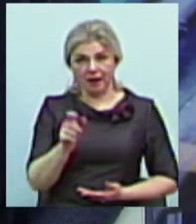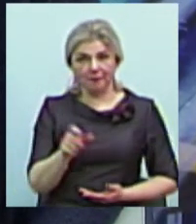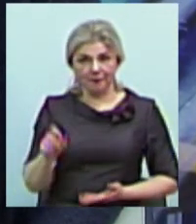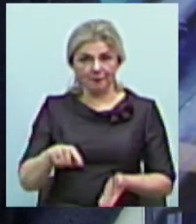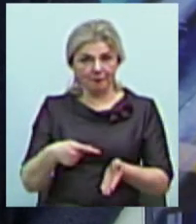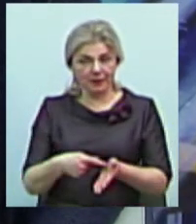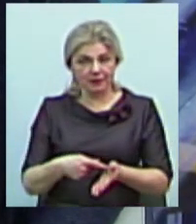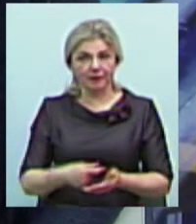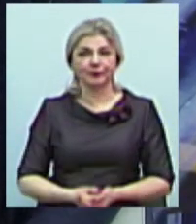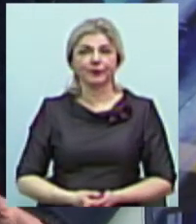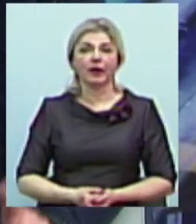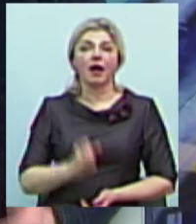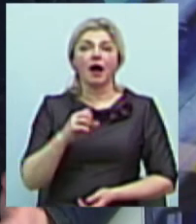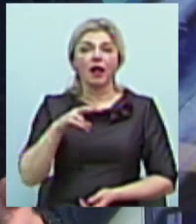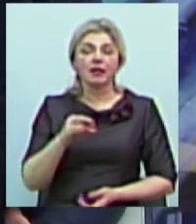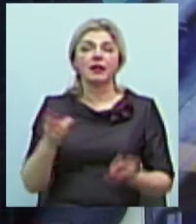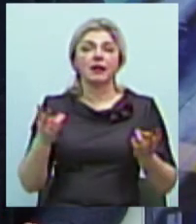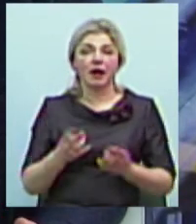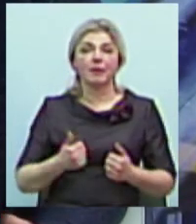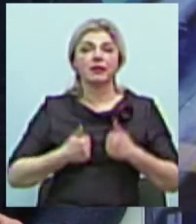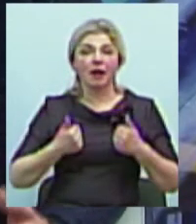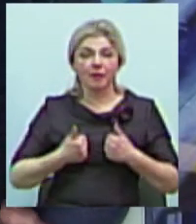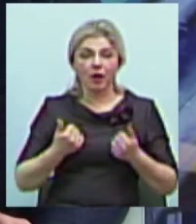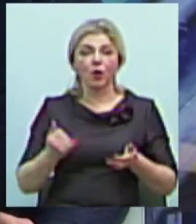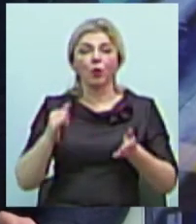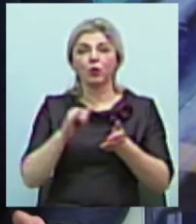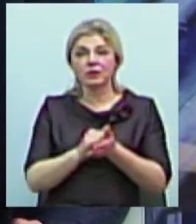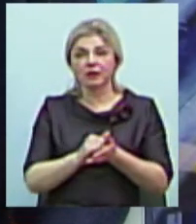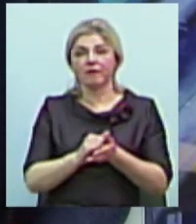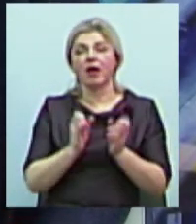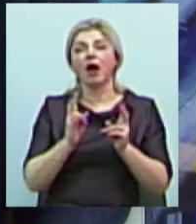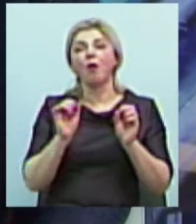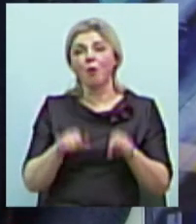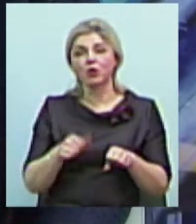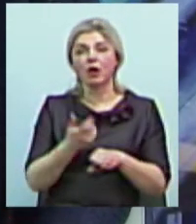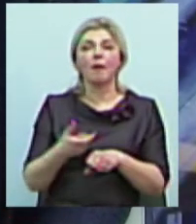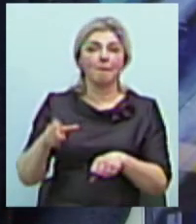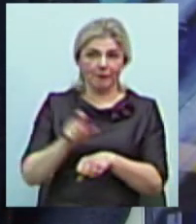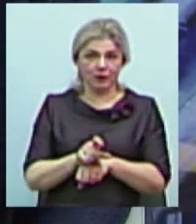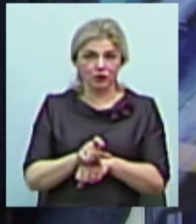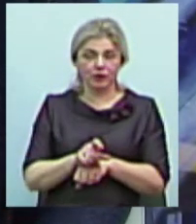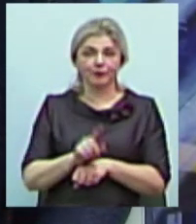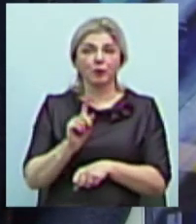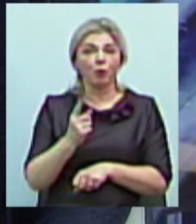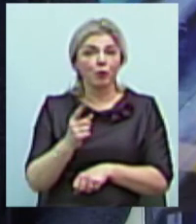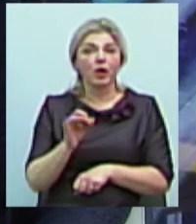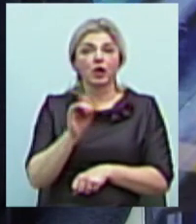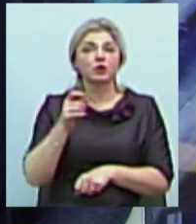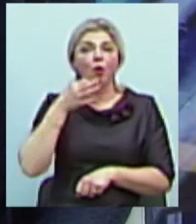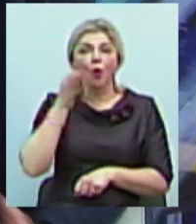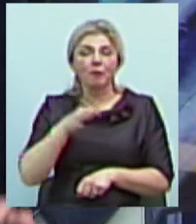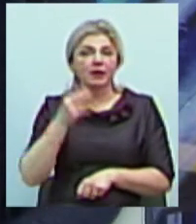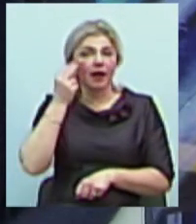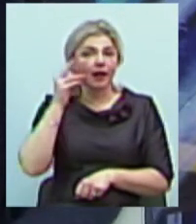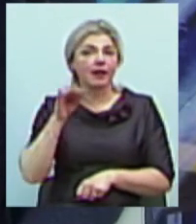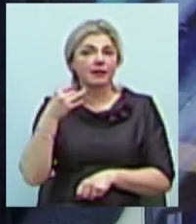треба намагатись встановити їх якнаймога більше. Бо з досвіду китайських міст,